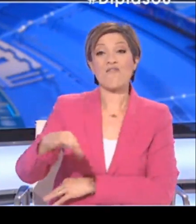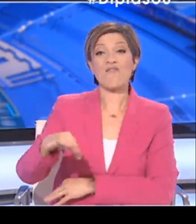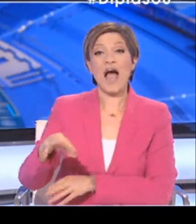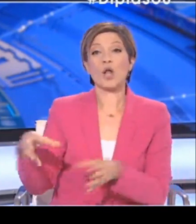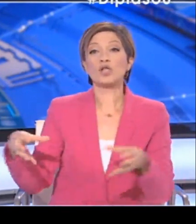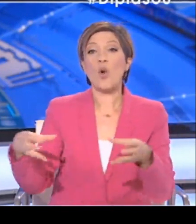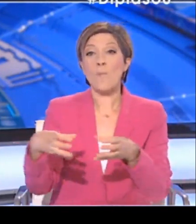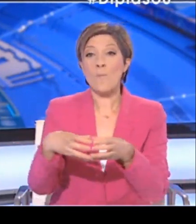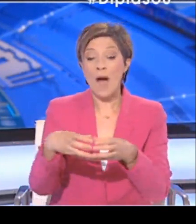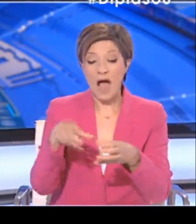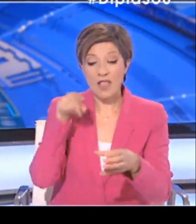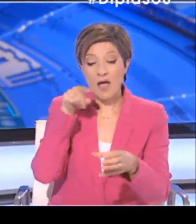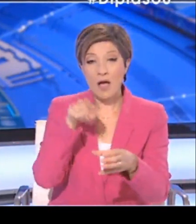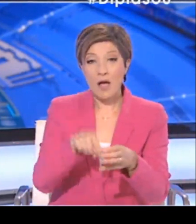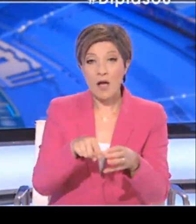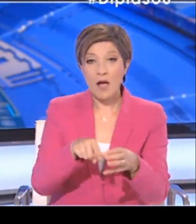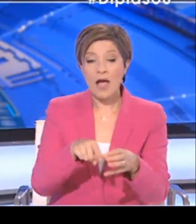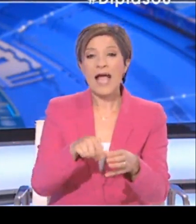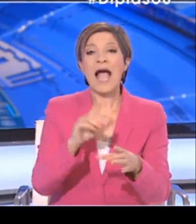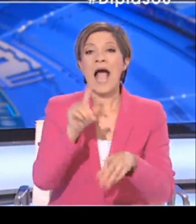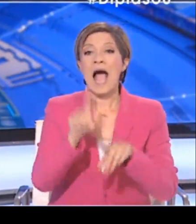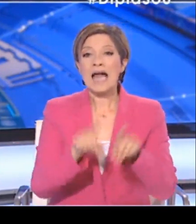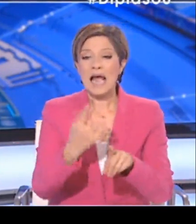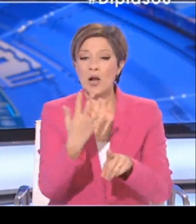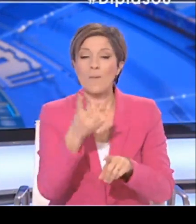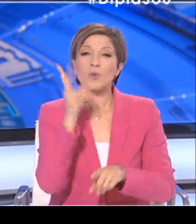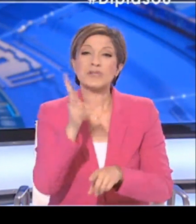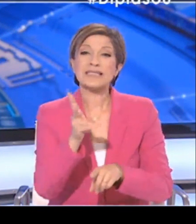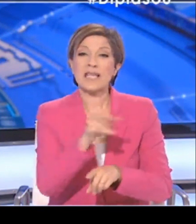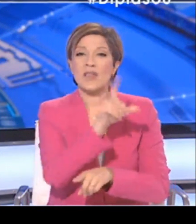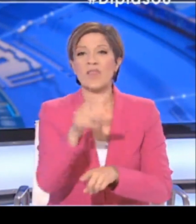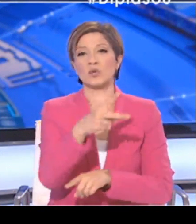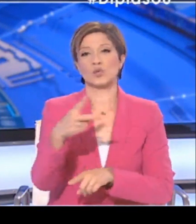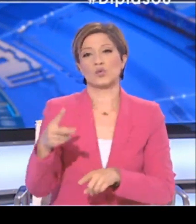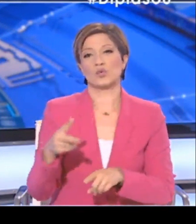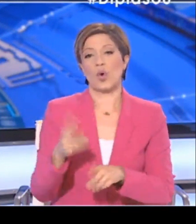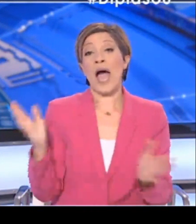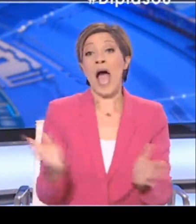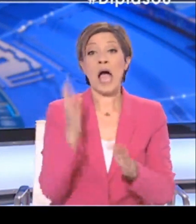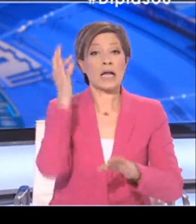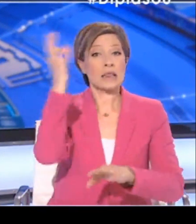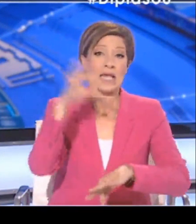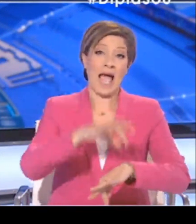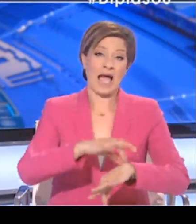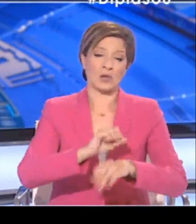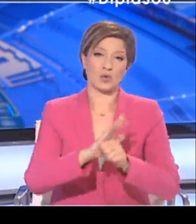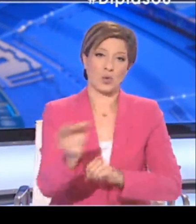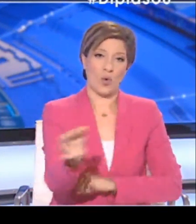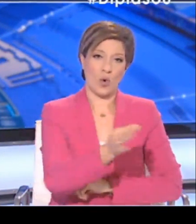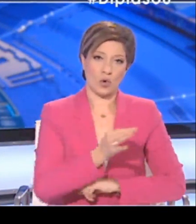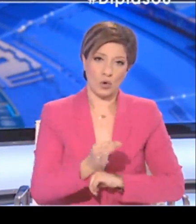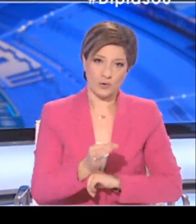ευάλωτης ομάδας έχει σχέση με το πόσο κινδυνεύουν τα άτομα αυτά στην περίπτωση κατά την οποία νοσήσουν από την νόσο COVID-19.